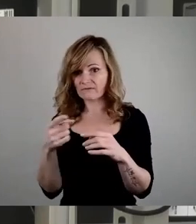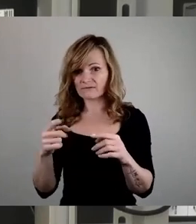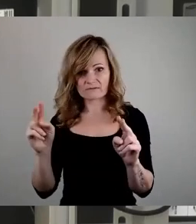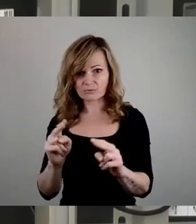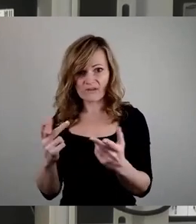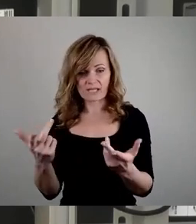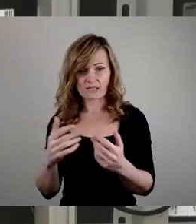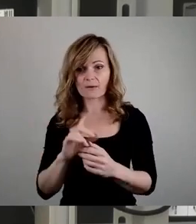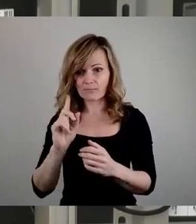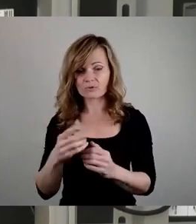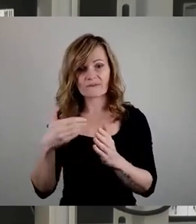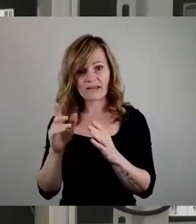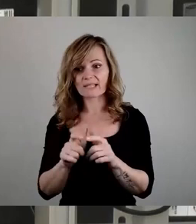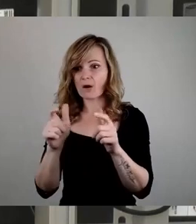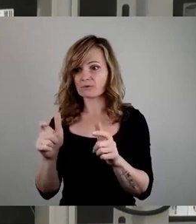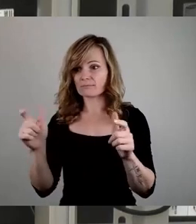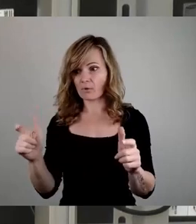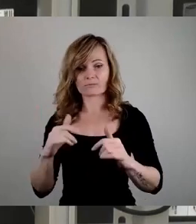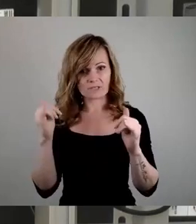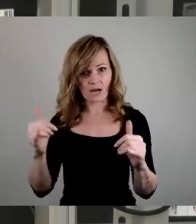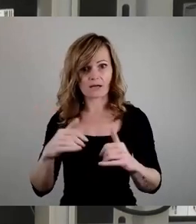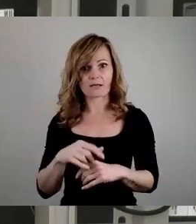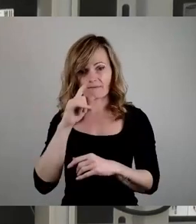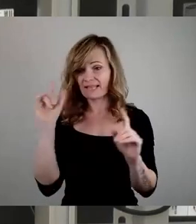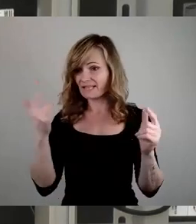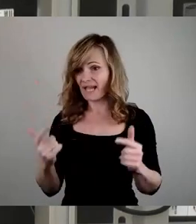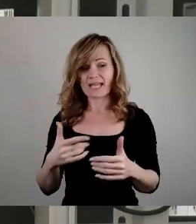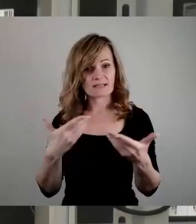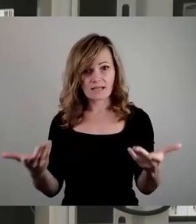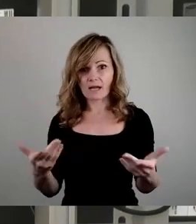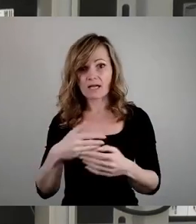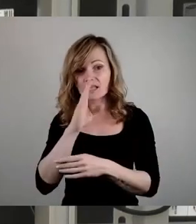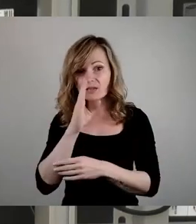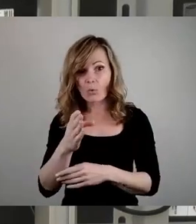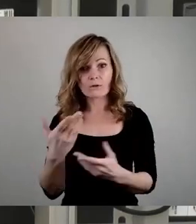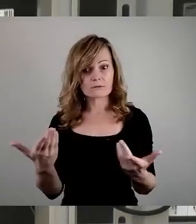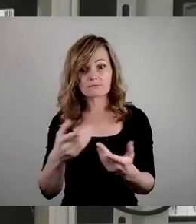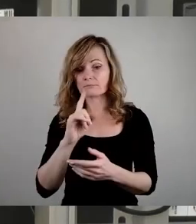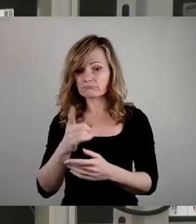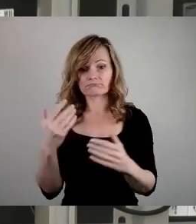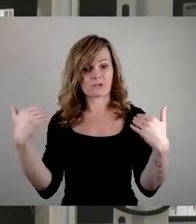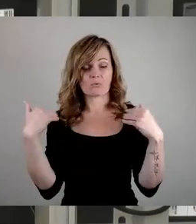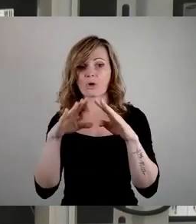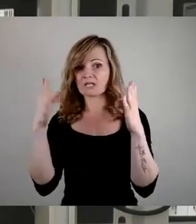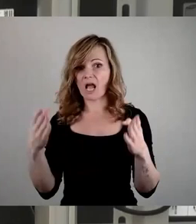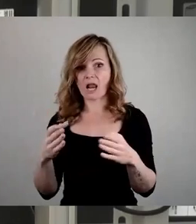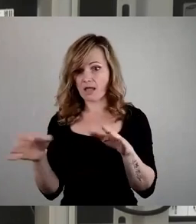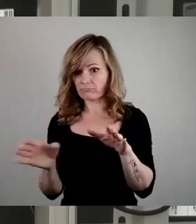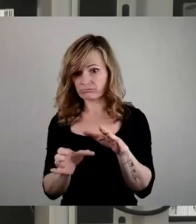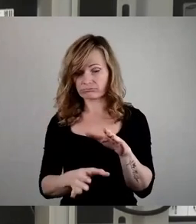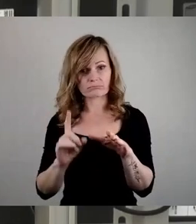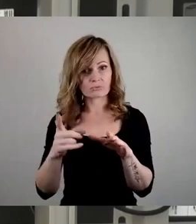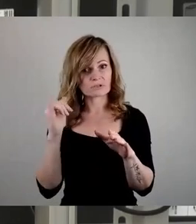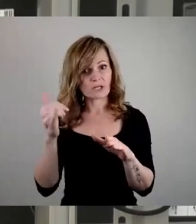ausbauen müssen. Und wenn wir keine Unterkünfte haben, in der Not auch wieder in Turnhallen unterbringen müssten, der